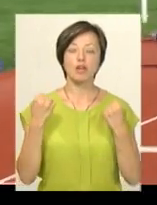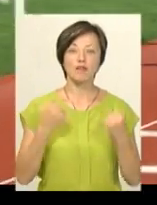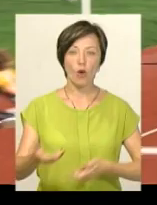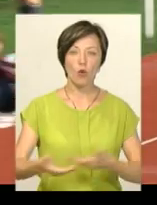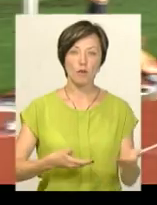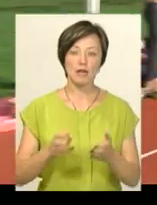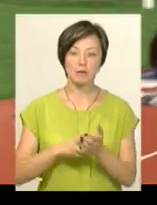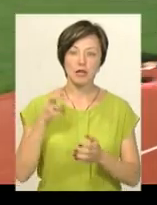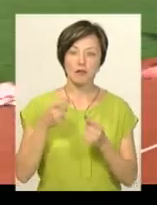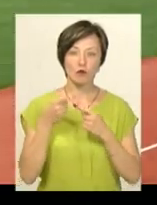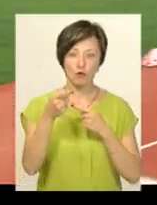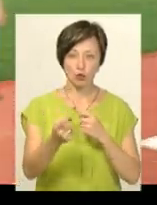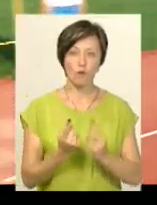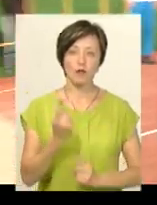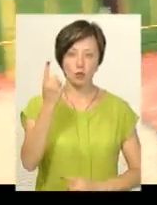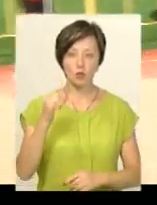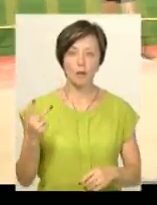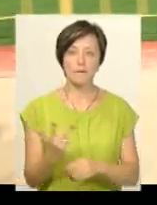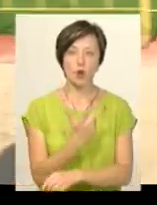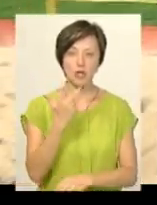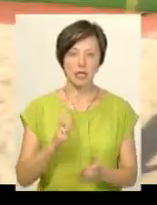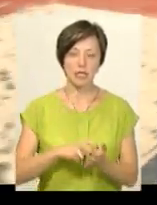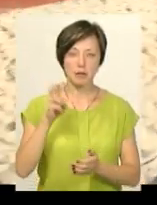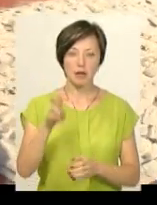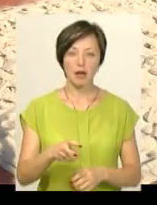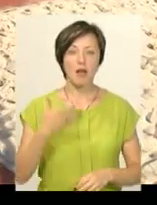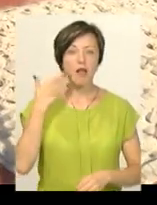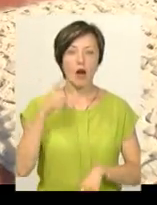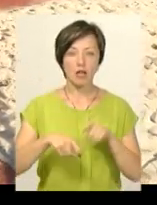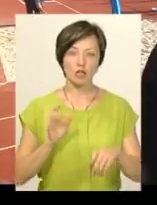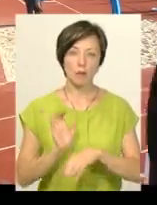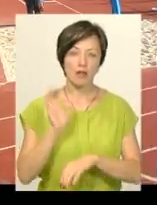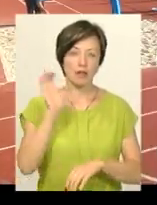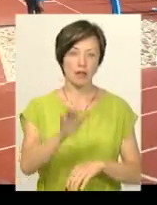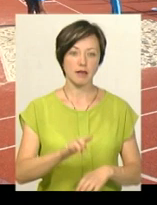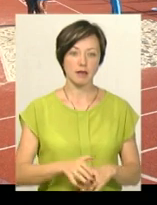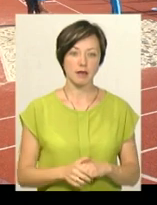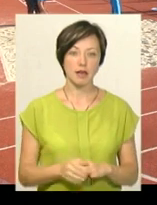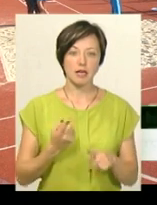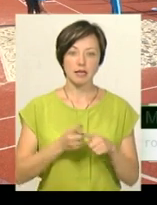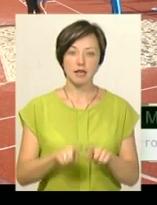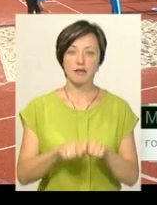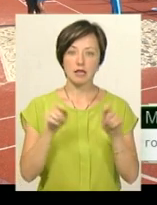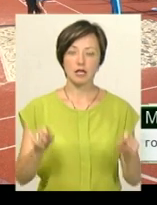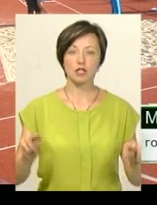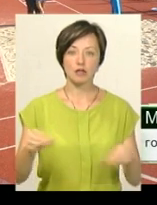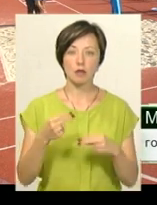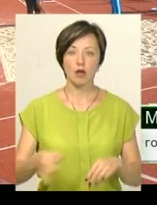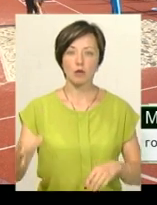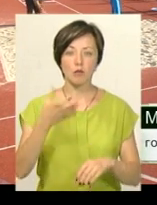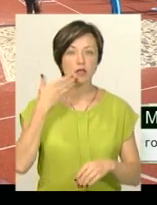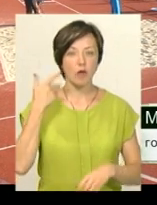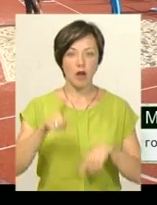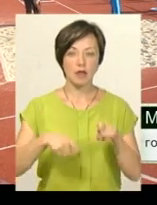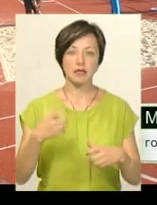стрибки в довжину з розбігу, стрибки в висоту та потрійні стрибки – легкоатлетичні метання. Це відкритий чемпіонат області з легкої атлетики